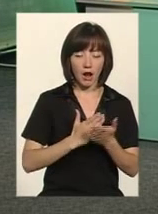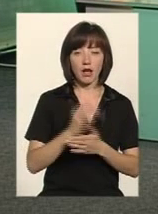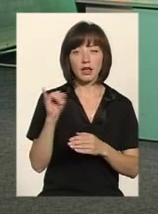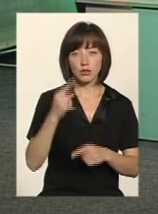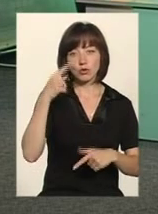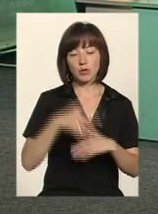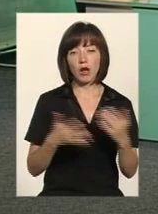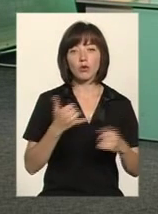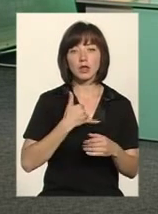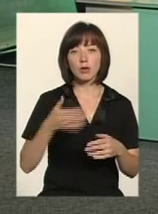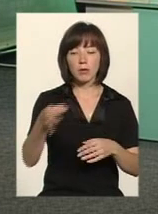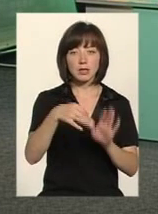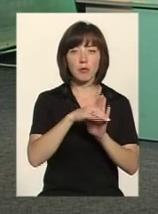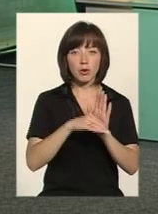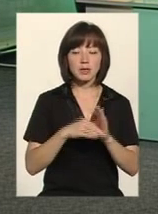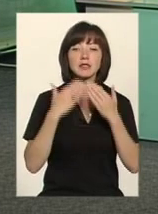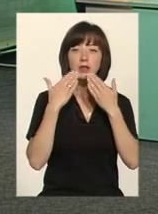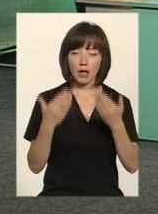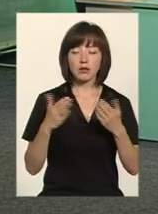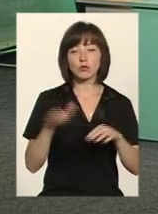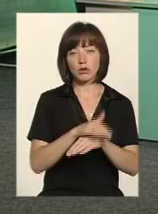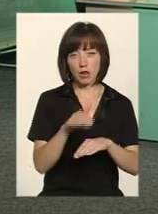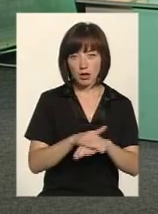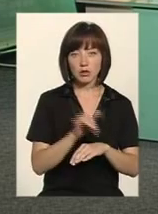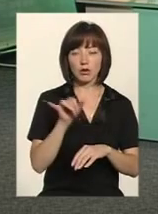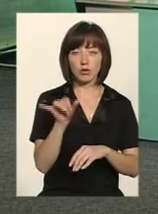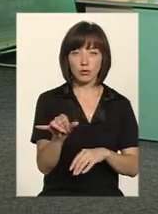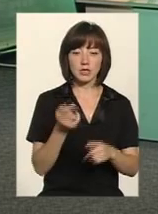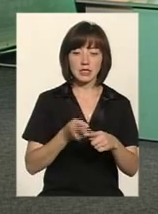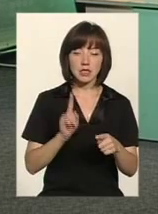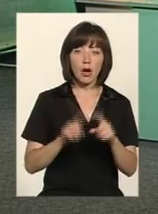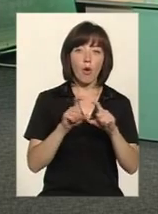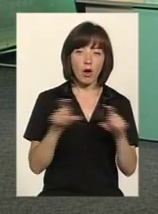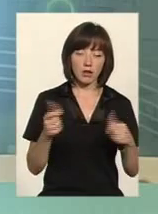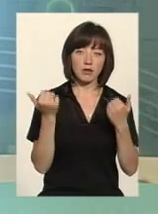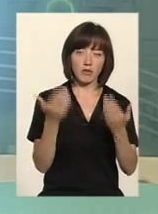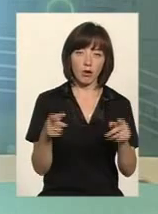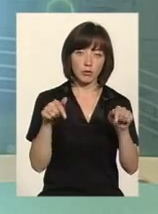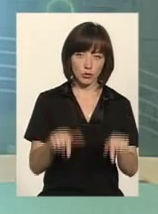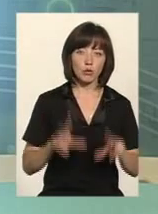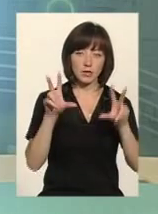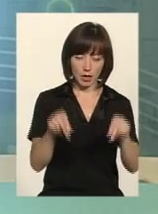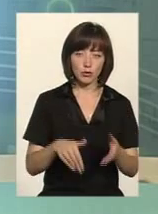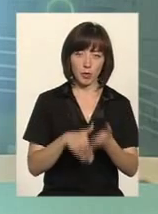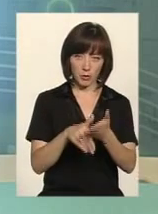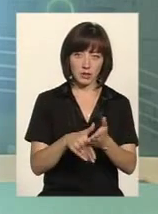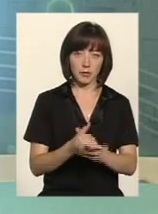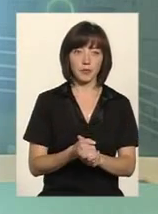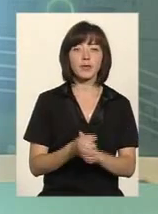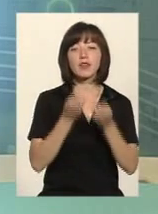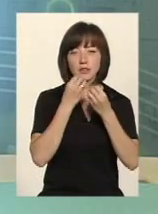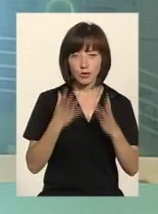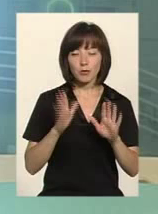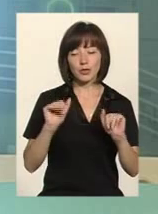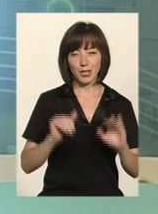зрозуміли, яка у нас є обласна програма. Звертайтесь, будь ласка, у ці органи і вам тут обіцяють допомогти. На